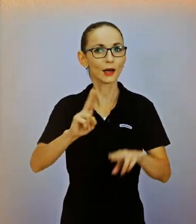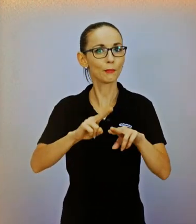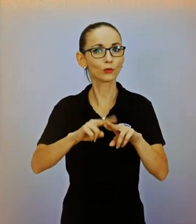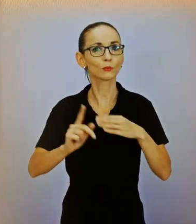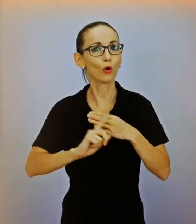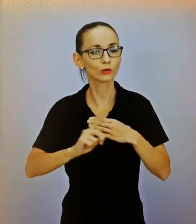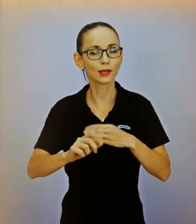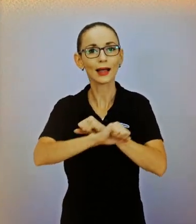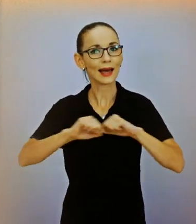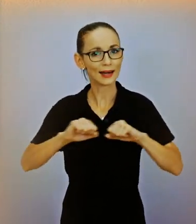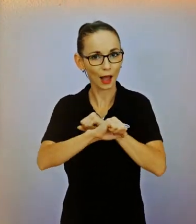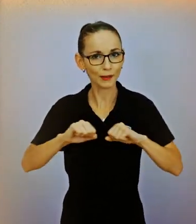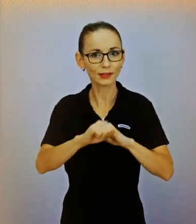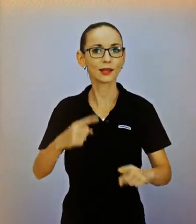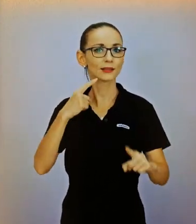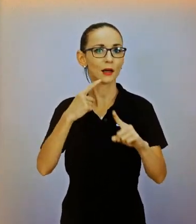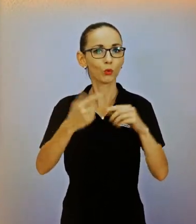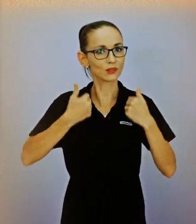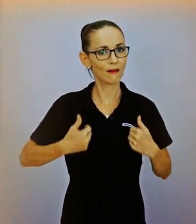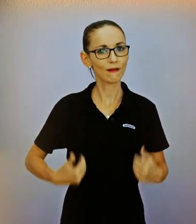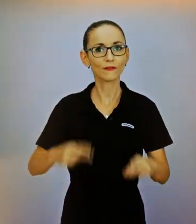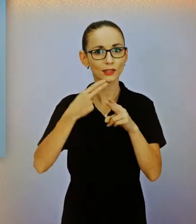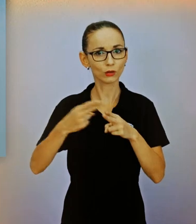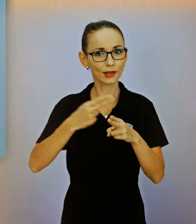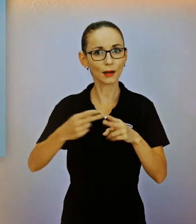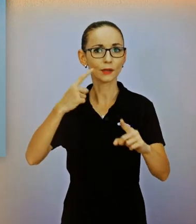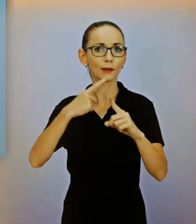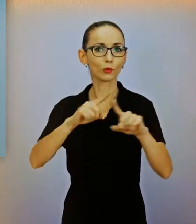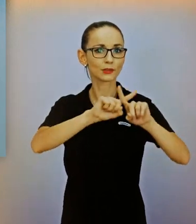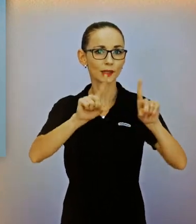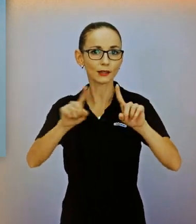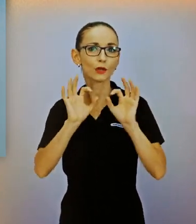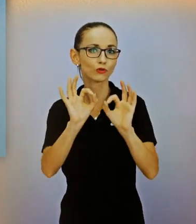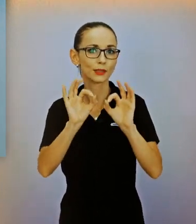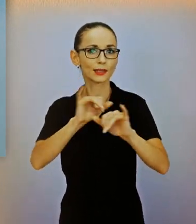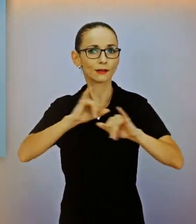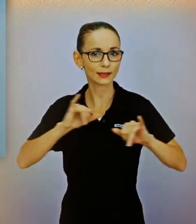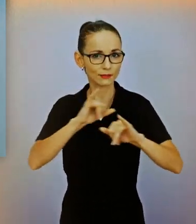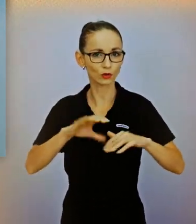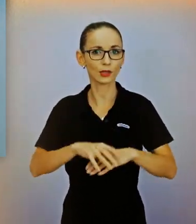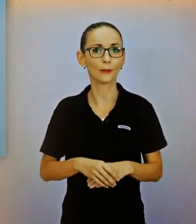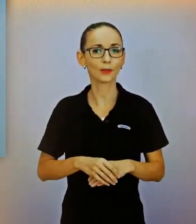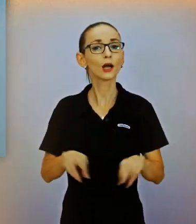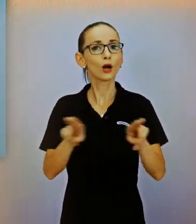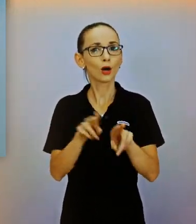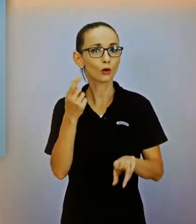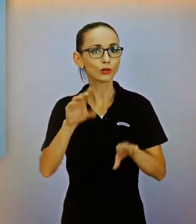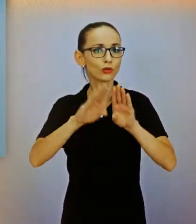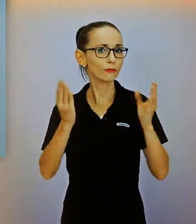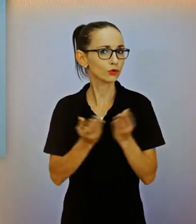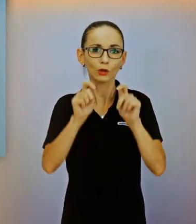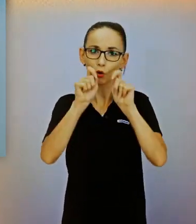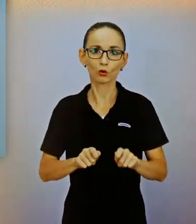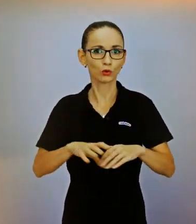rodič rozhodne spraviť všetko preto, aby dieťaťu zabezpečil lepšiu budúcnosť a pokúsi sa čo najviac